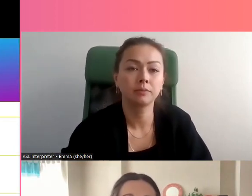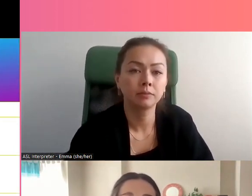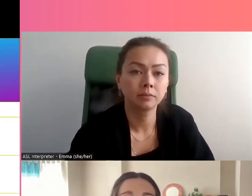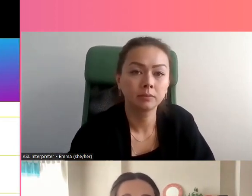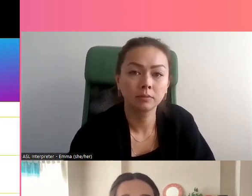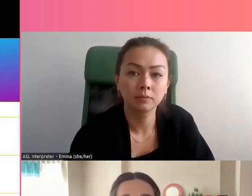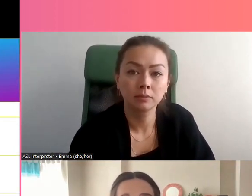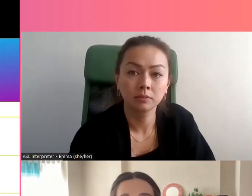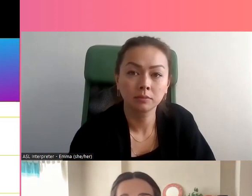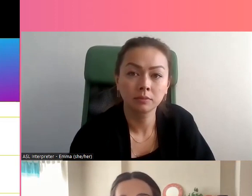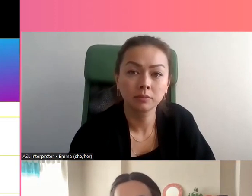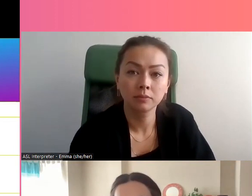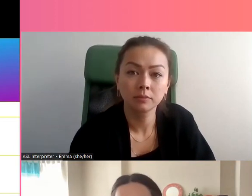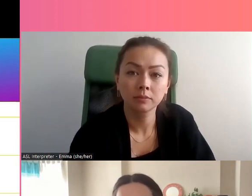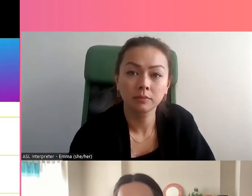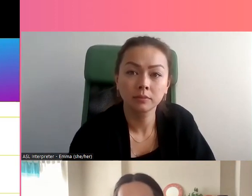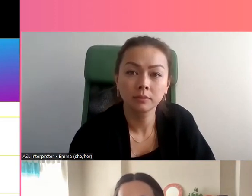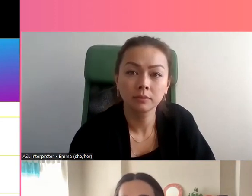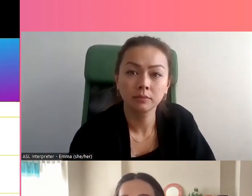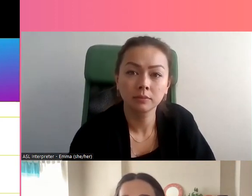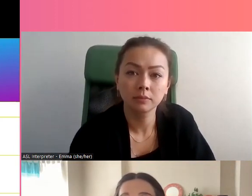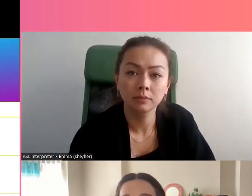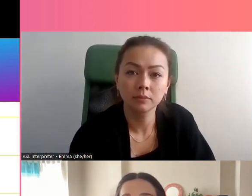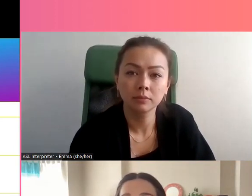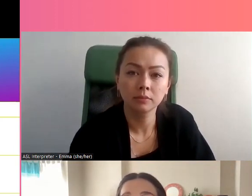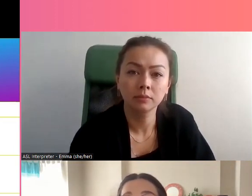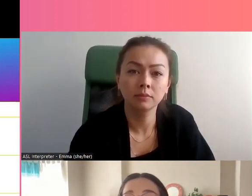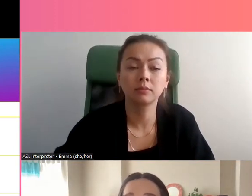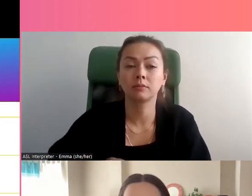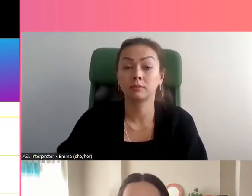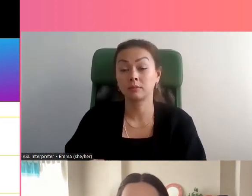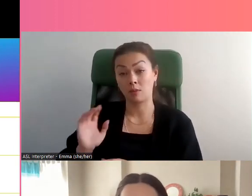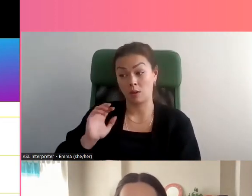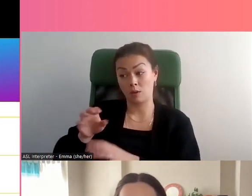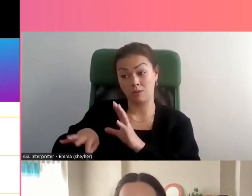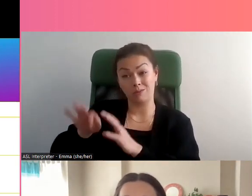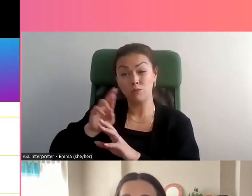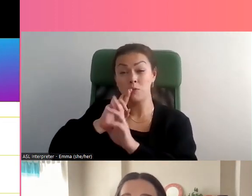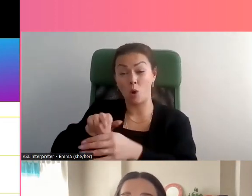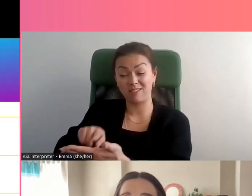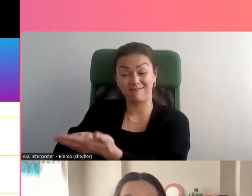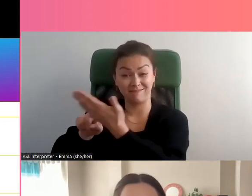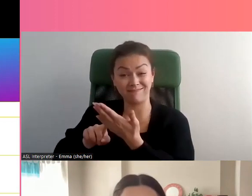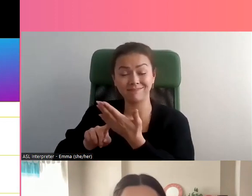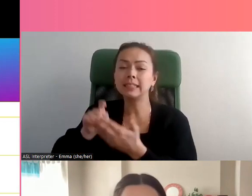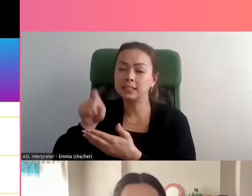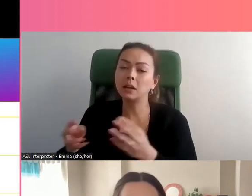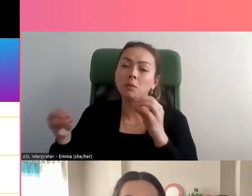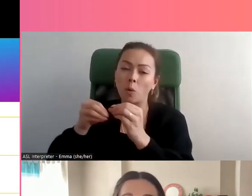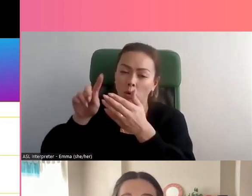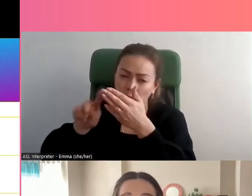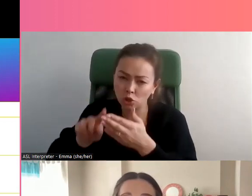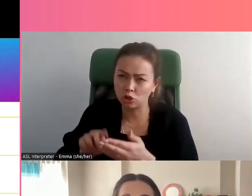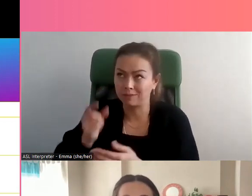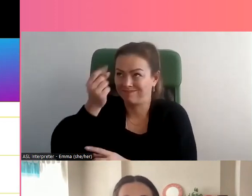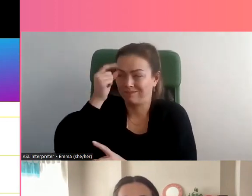Alors, notre rapport recommande que plus de recherche est nécessaire pour mieux comprendre la violence fondée sur le sexe facilitées